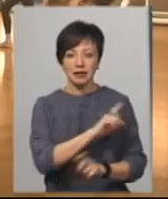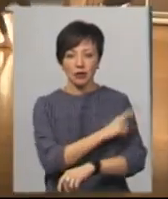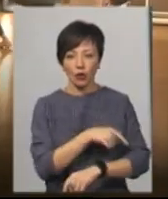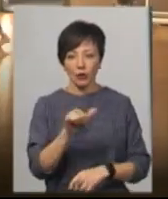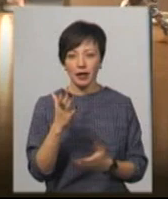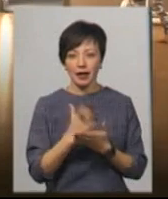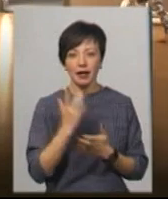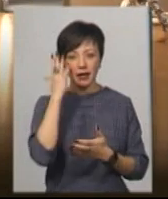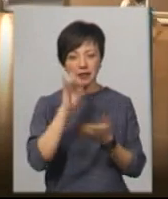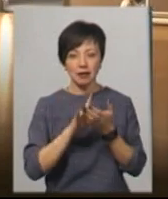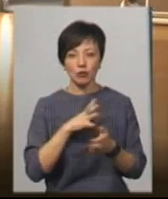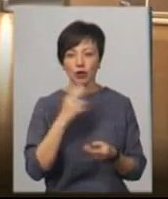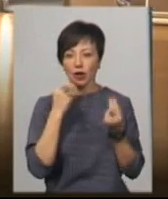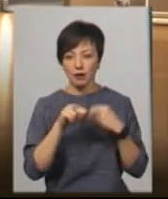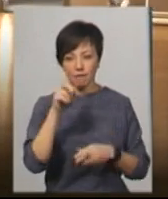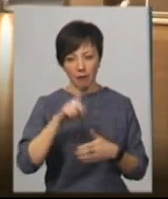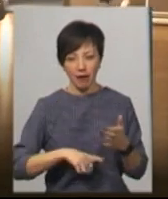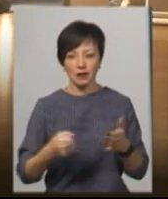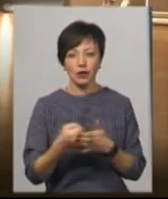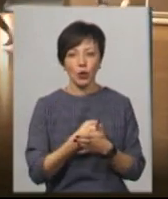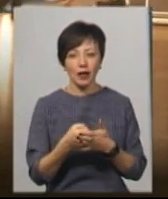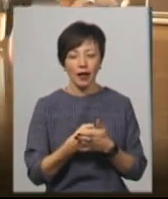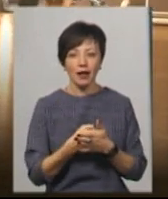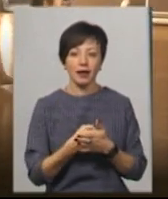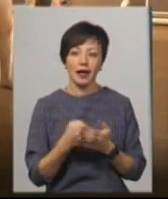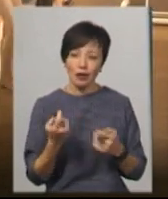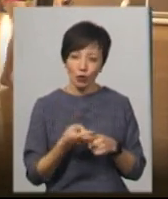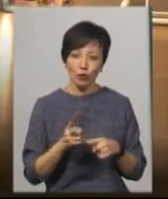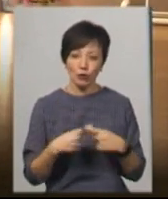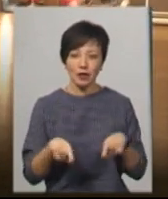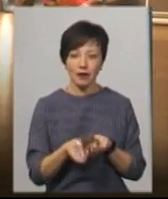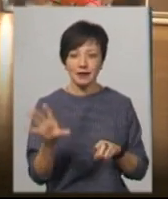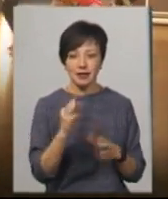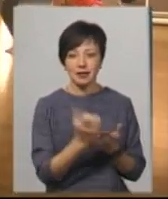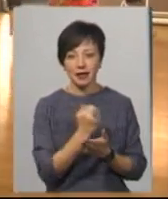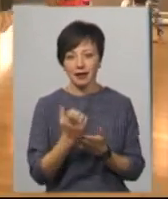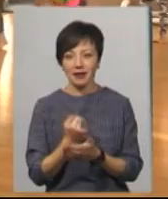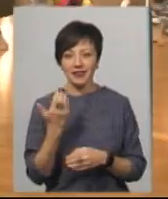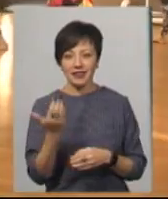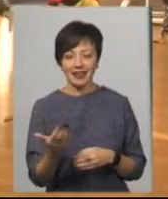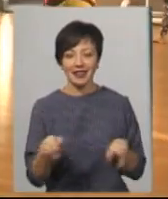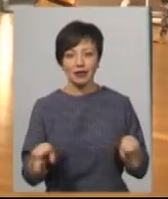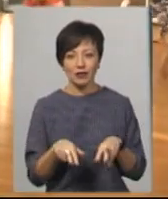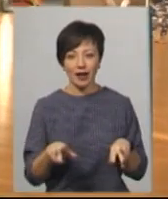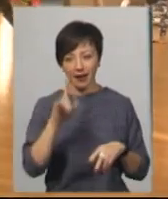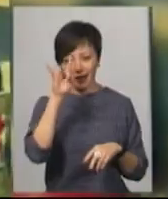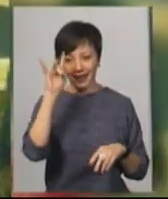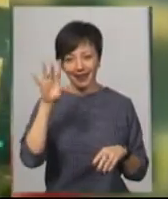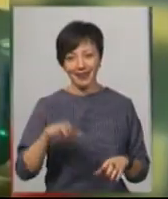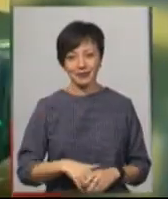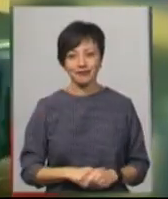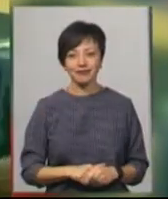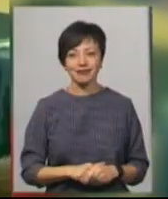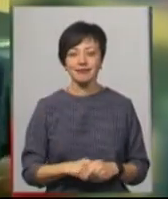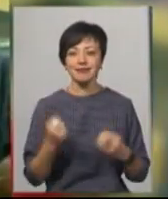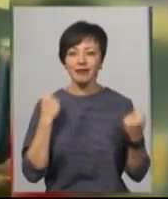бути кращою, вона до неї впевнено йде, і тому так все складається в її танцювальній кар'єрі. У